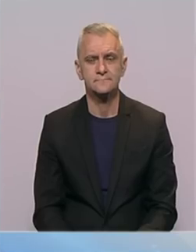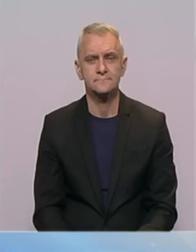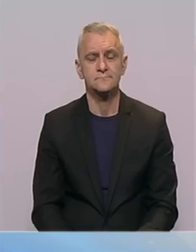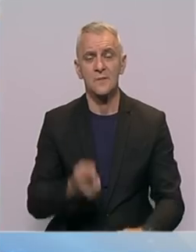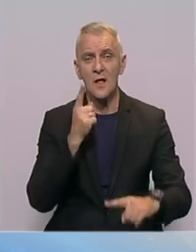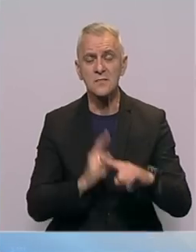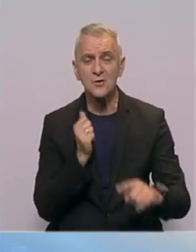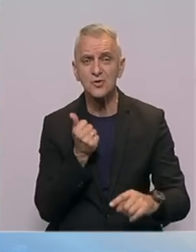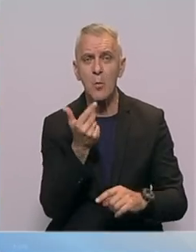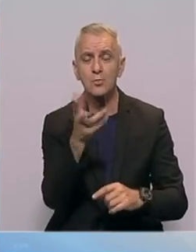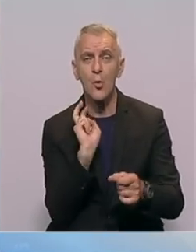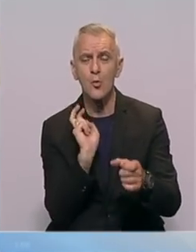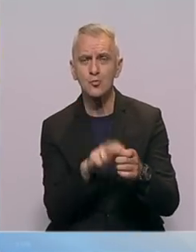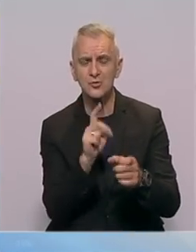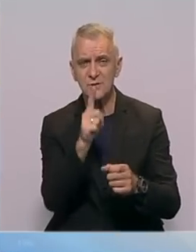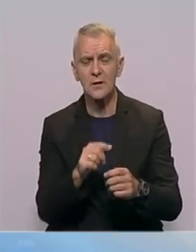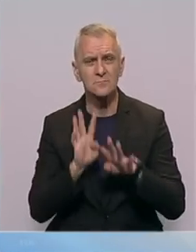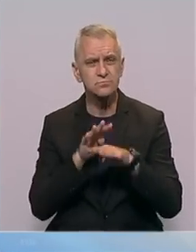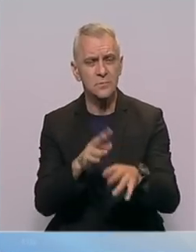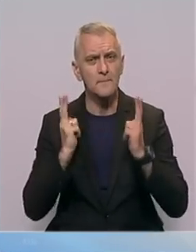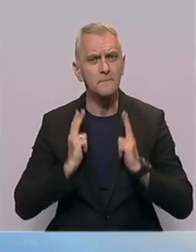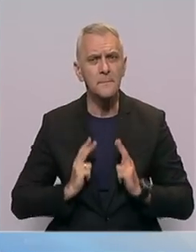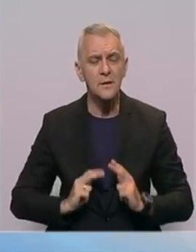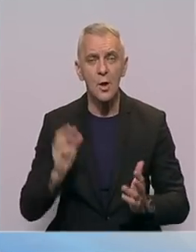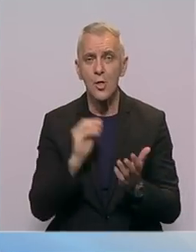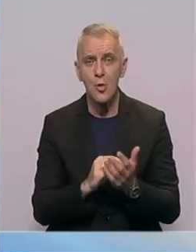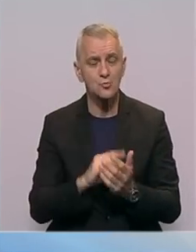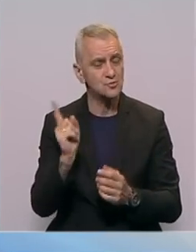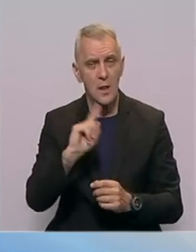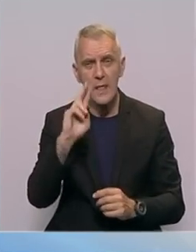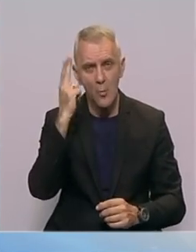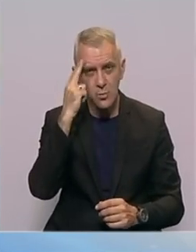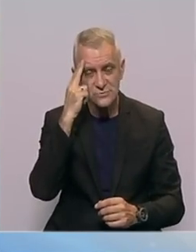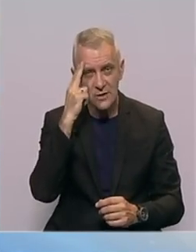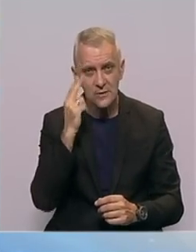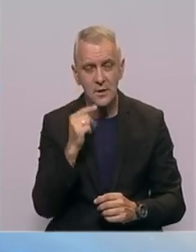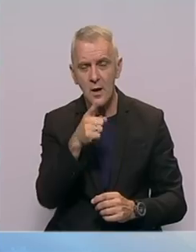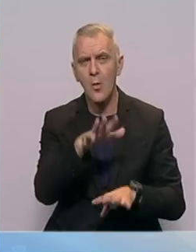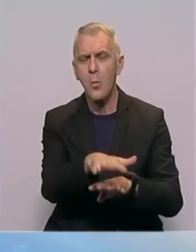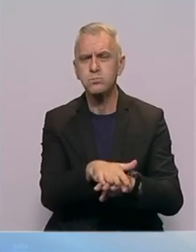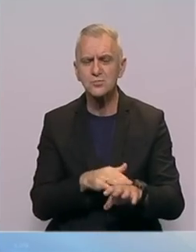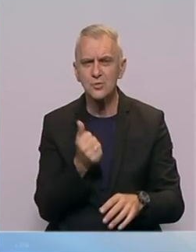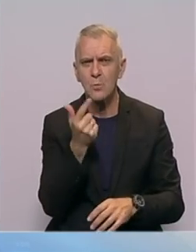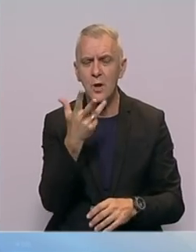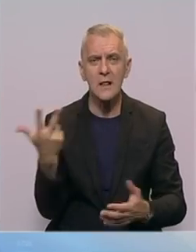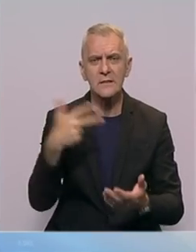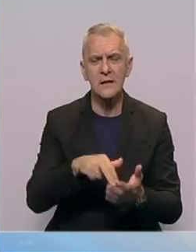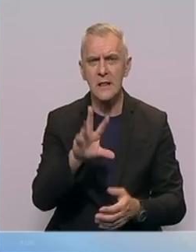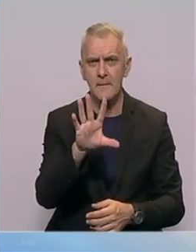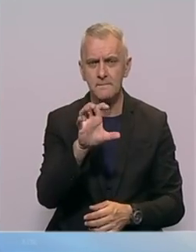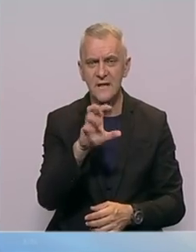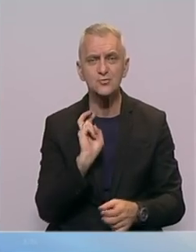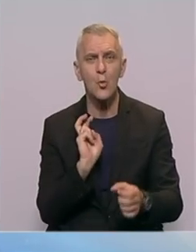Tačan broj učesnika Marša Mira ove godine još uvijek nije poznat. Naime, ona početna cifra od 3,5 hiljade